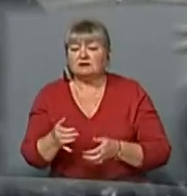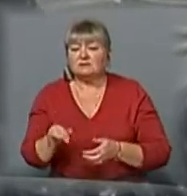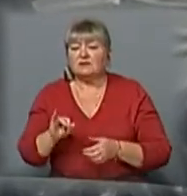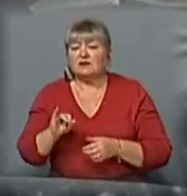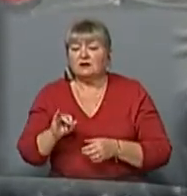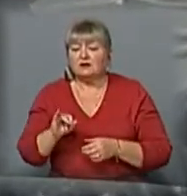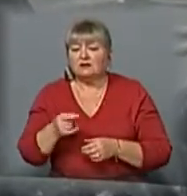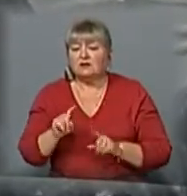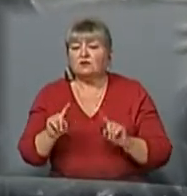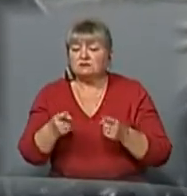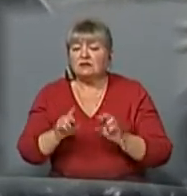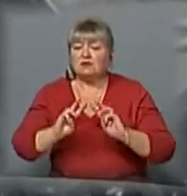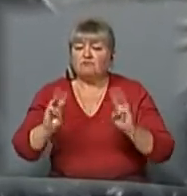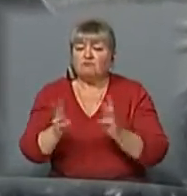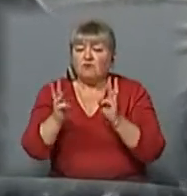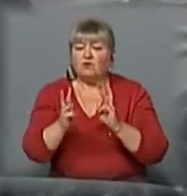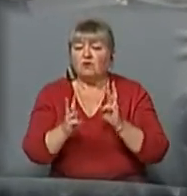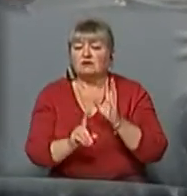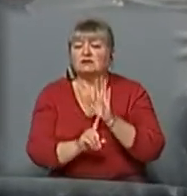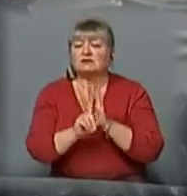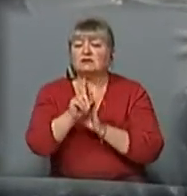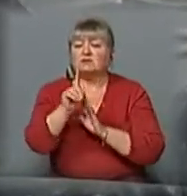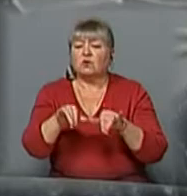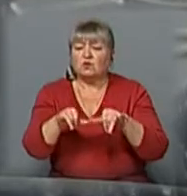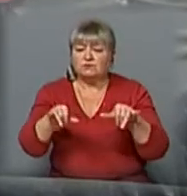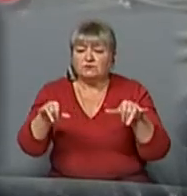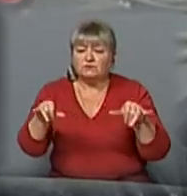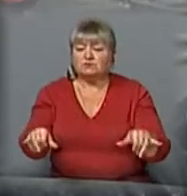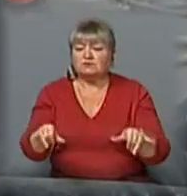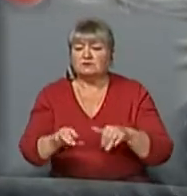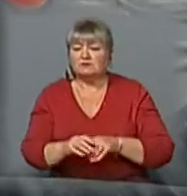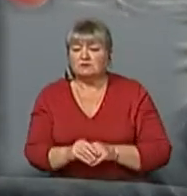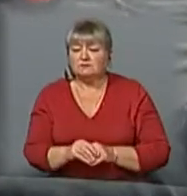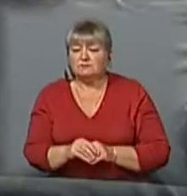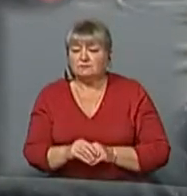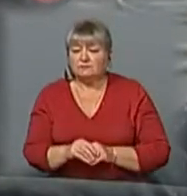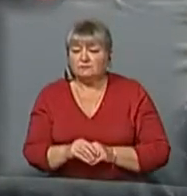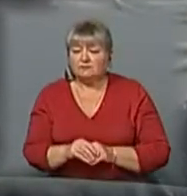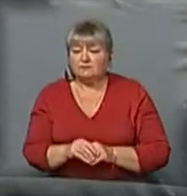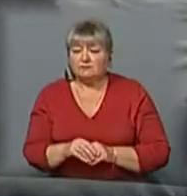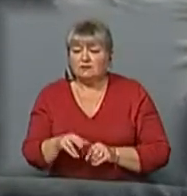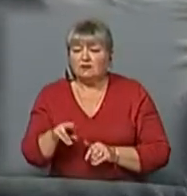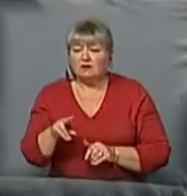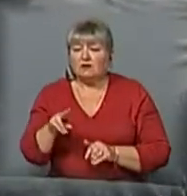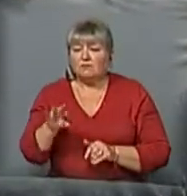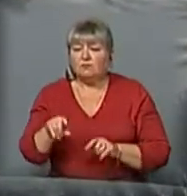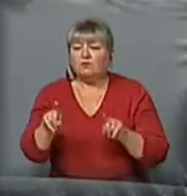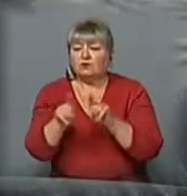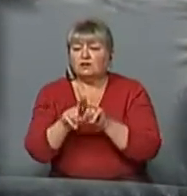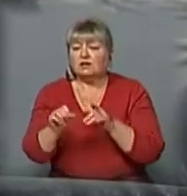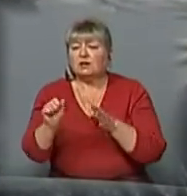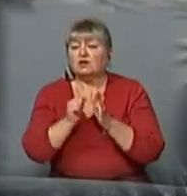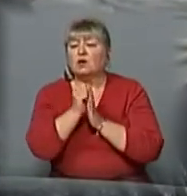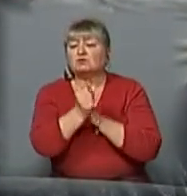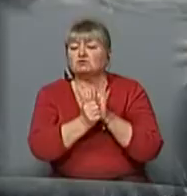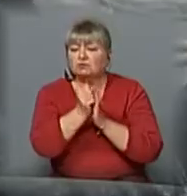Оскільки вогоні, температура, відповідно вогонь розповсюджувалася по очеретяній штукатурці